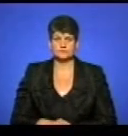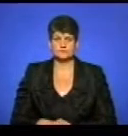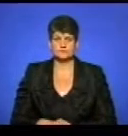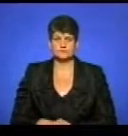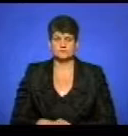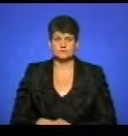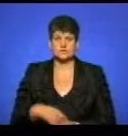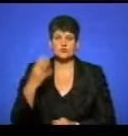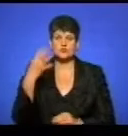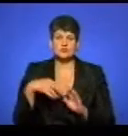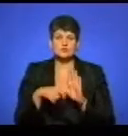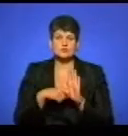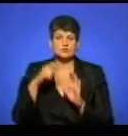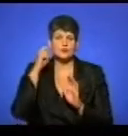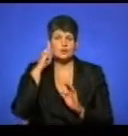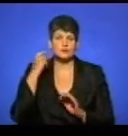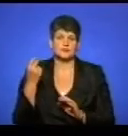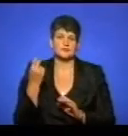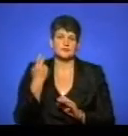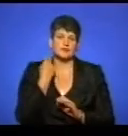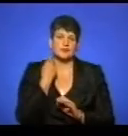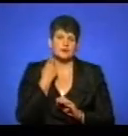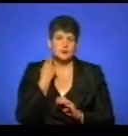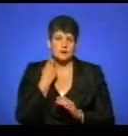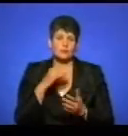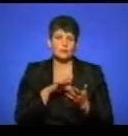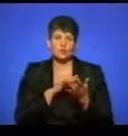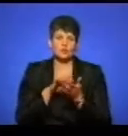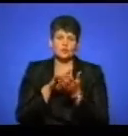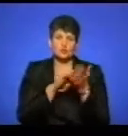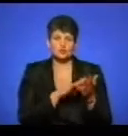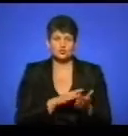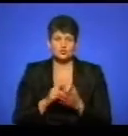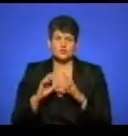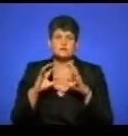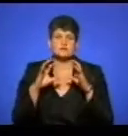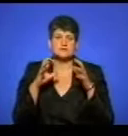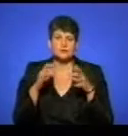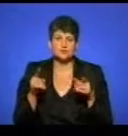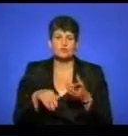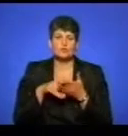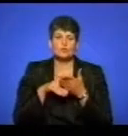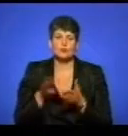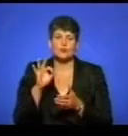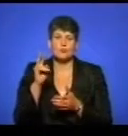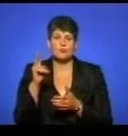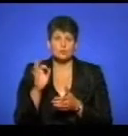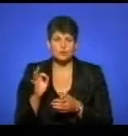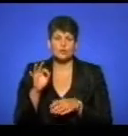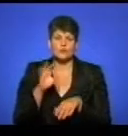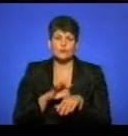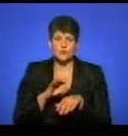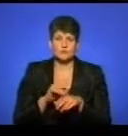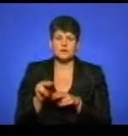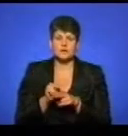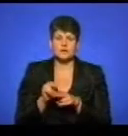46-річний британець Марк Елісон подорожує країнами світу, щоб допомогти онкохворим, які лікуються у хоспісі